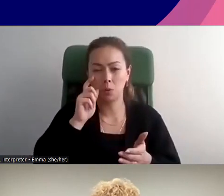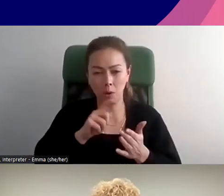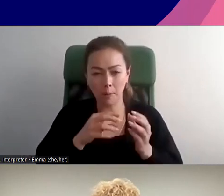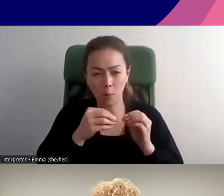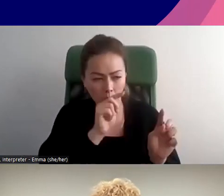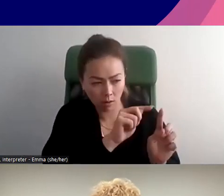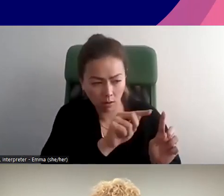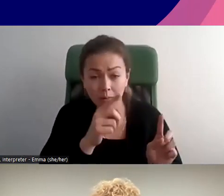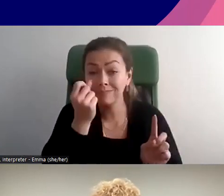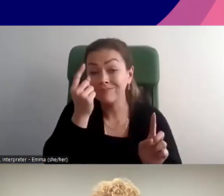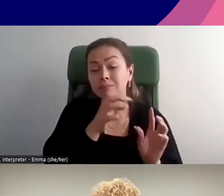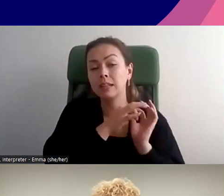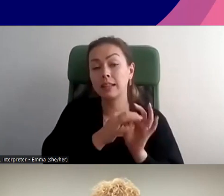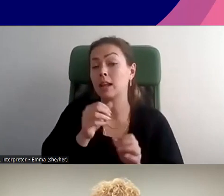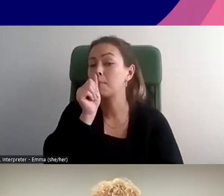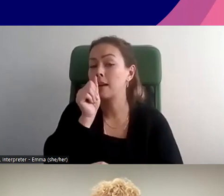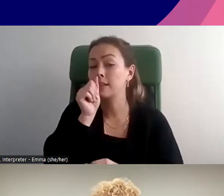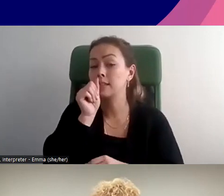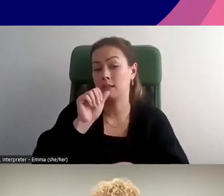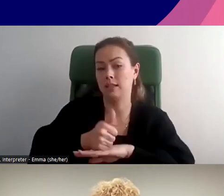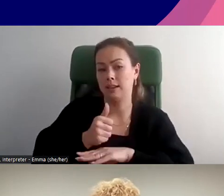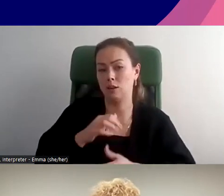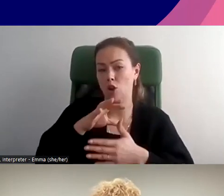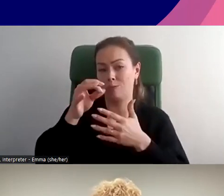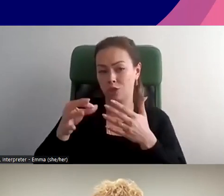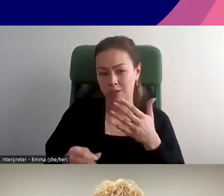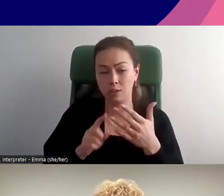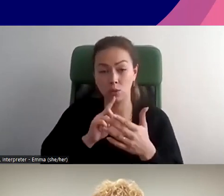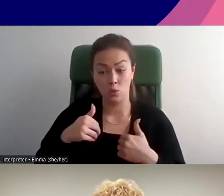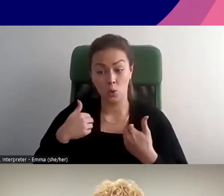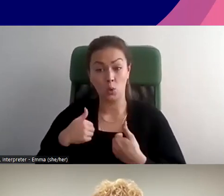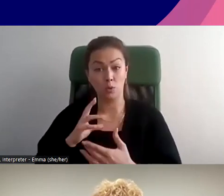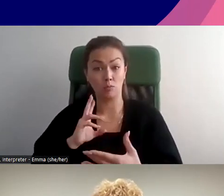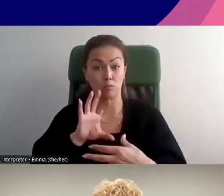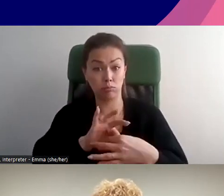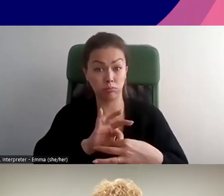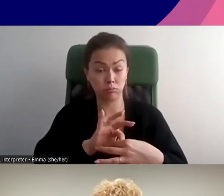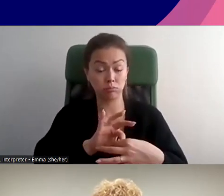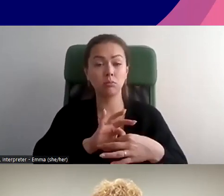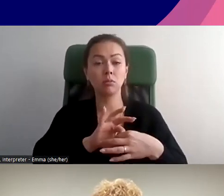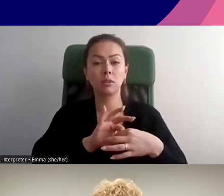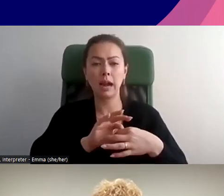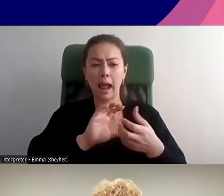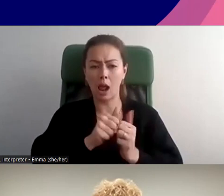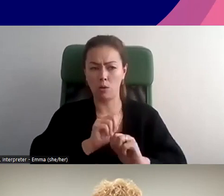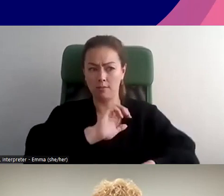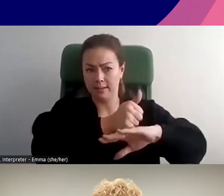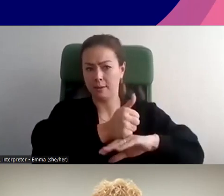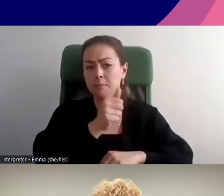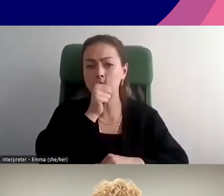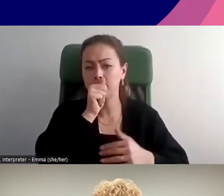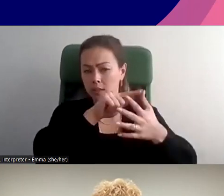et c'est aussi en lien avec les paramètres de sécurité configurés par les jeunes.